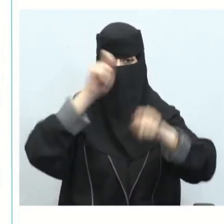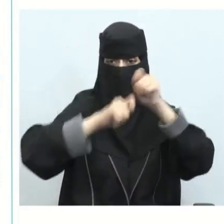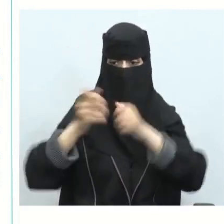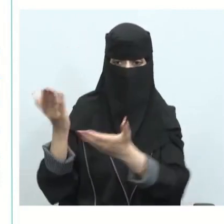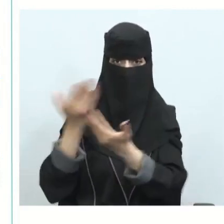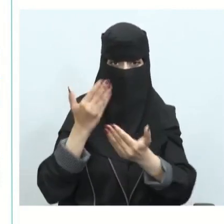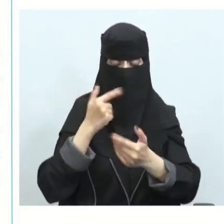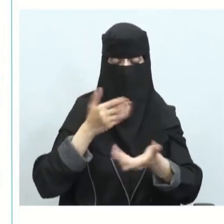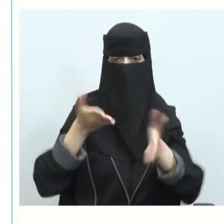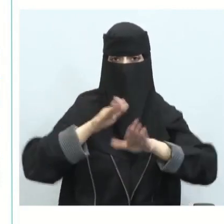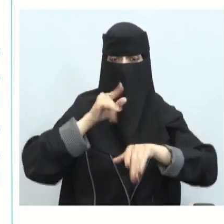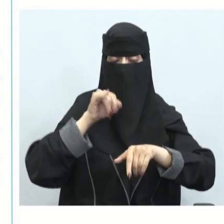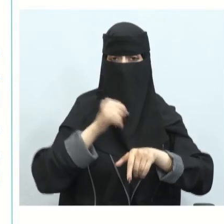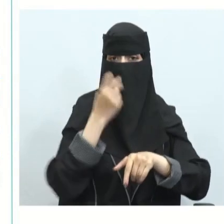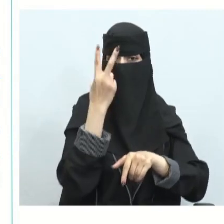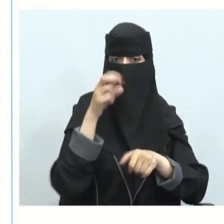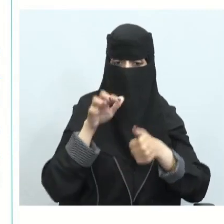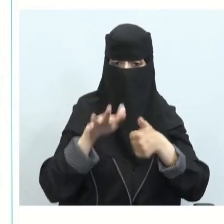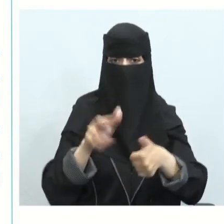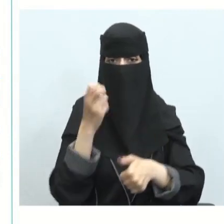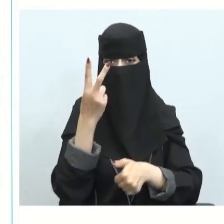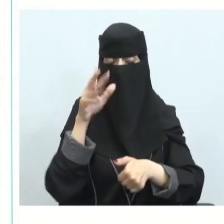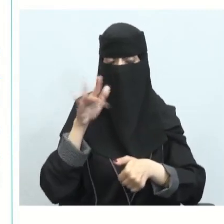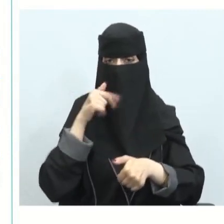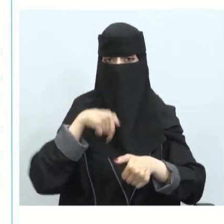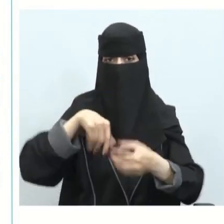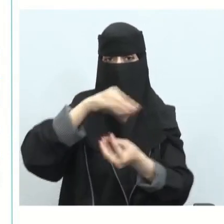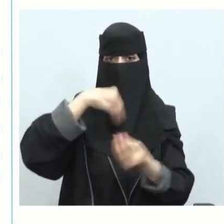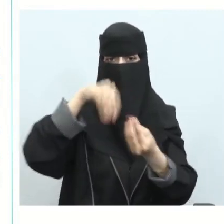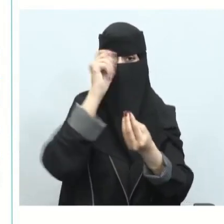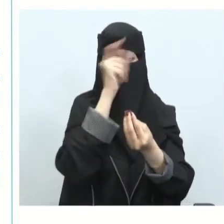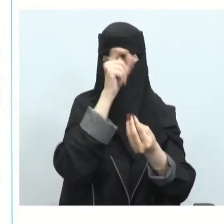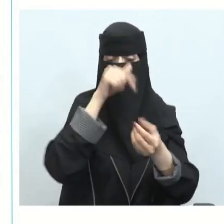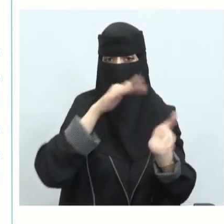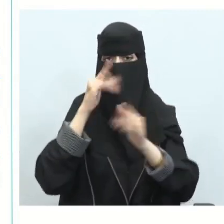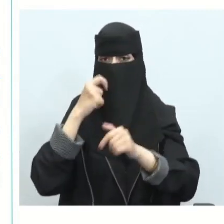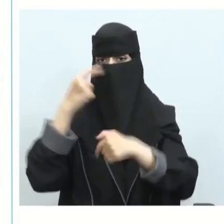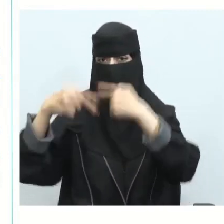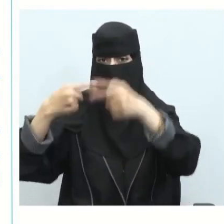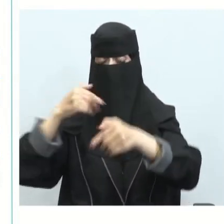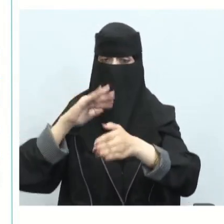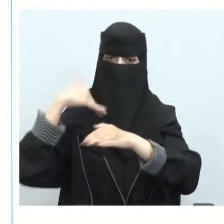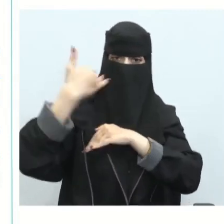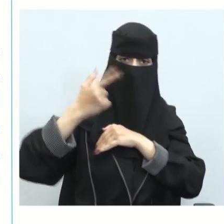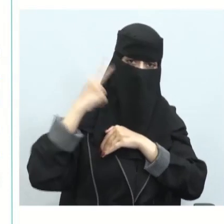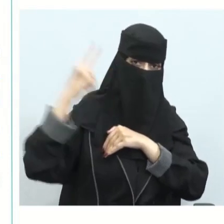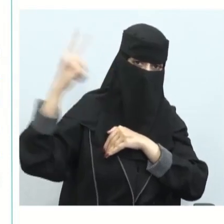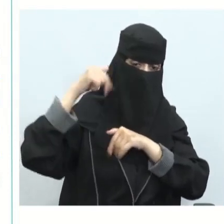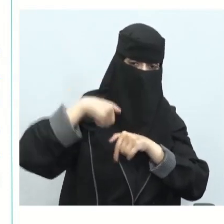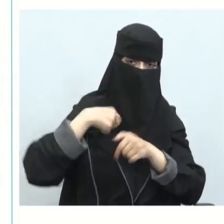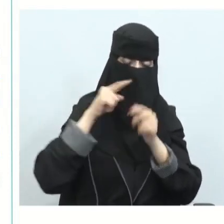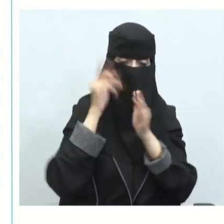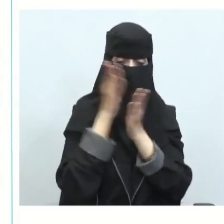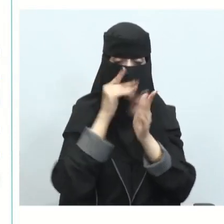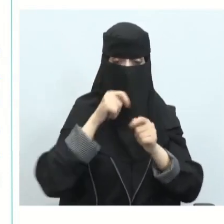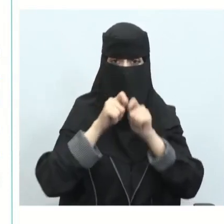وتمثل المدينة المنورة ثاني أهم وجه للحجاج بعد مكة المكرمة ونظرا لطول